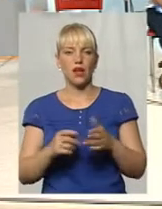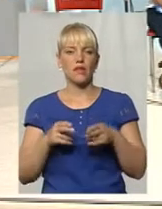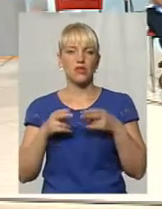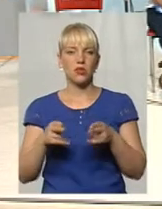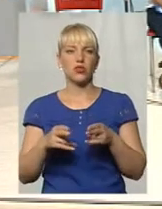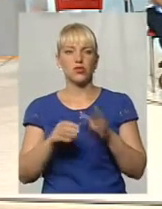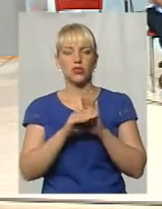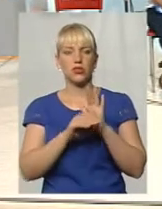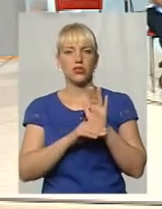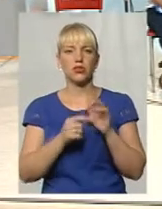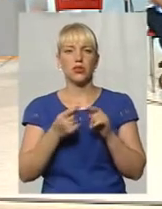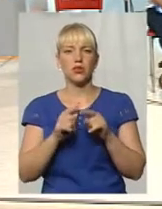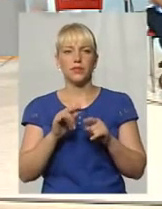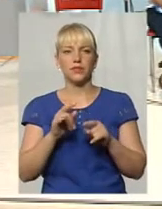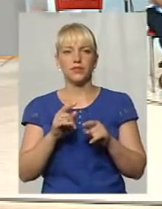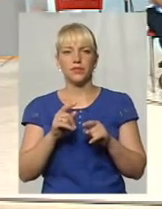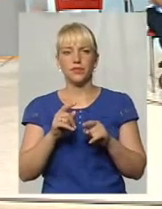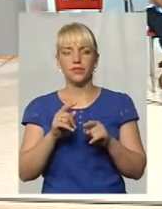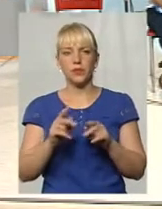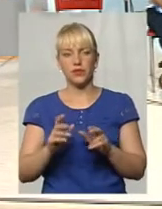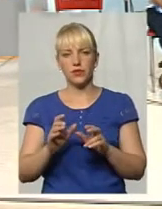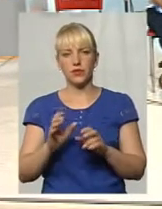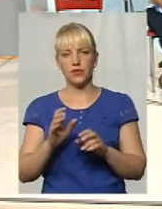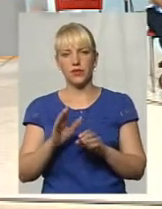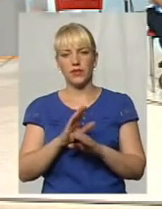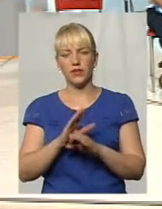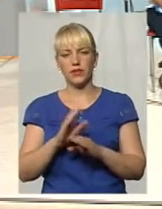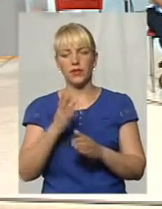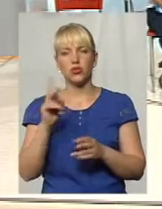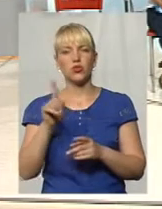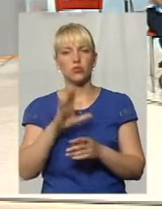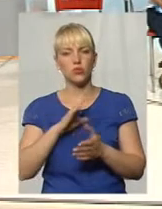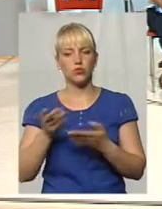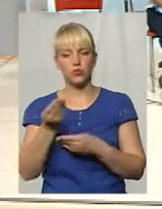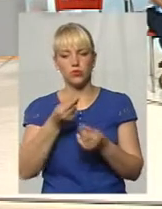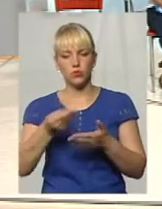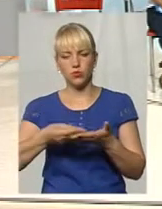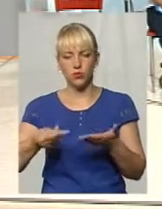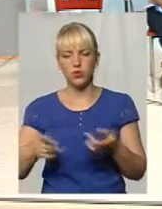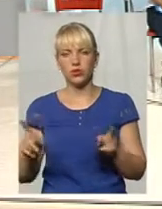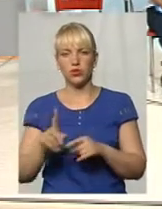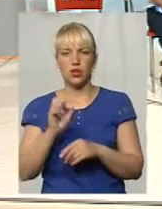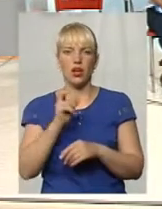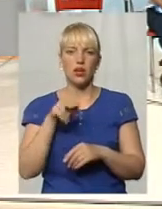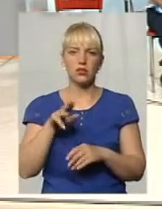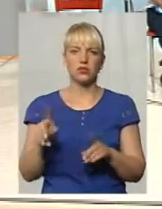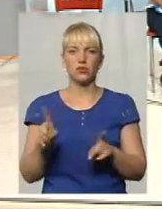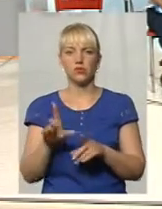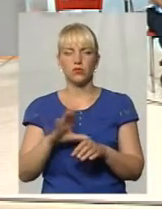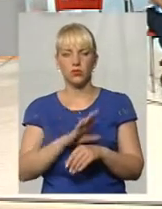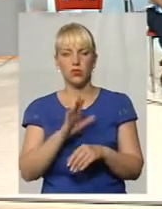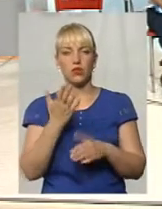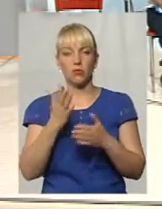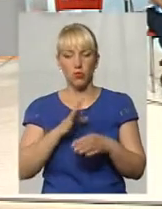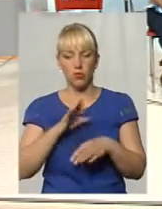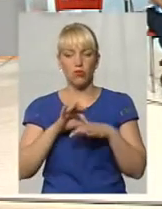366-ї службової підроби, чи невстановної особи підроби, підписи, я не знаю, який акт там може бути, проводилася перевірка.